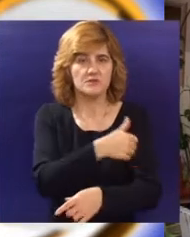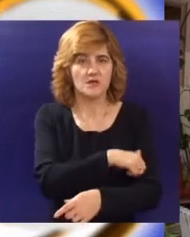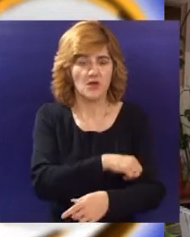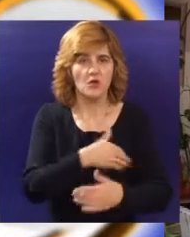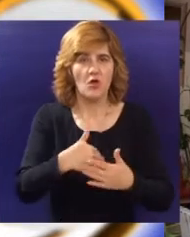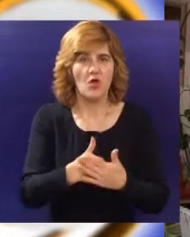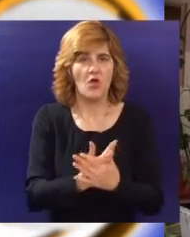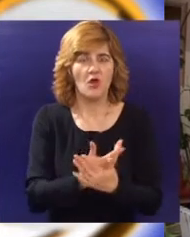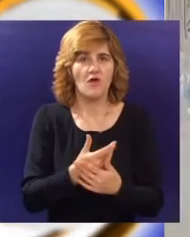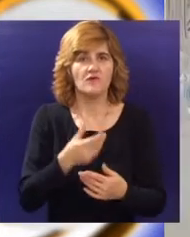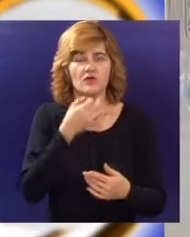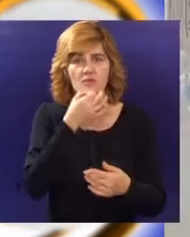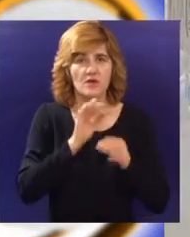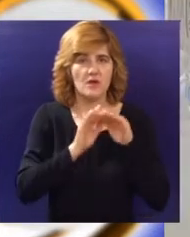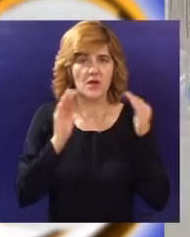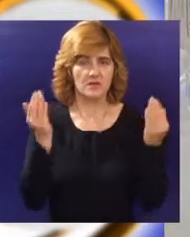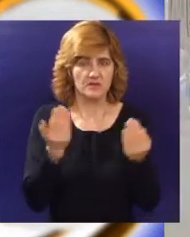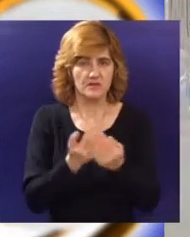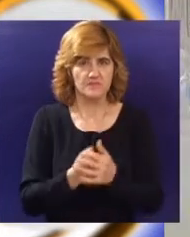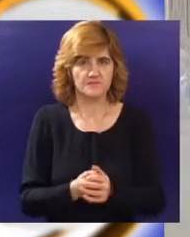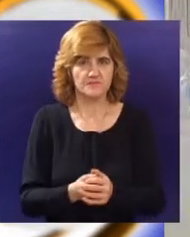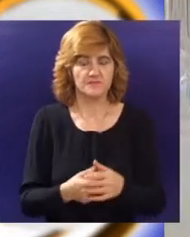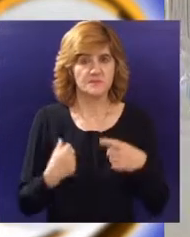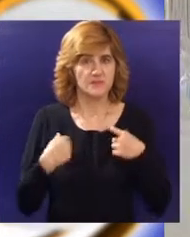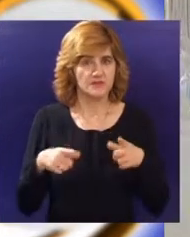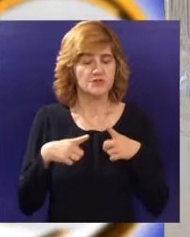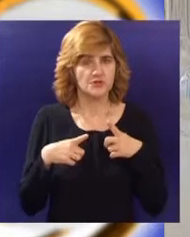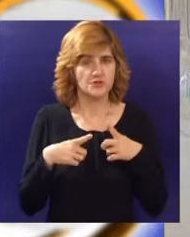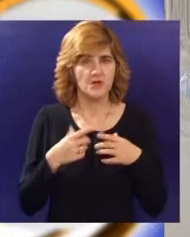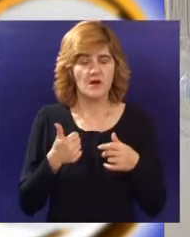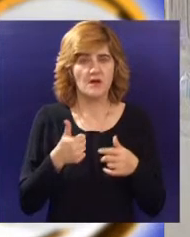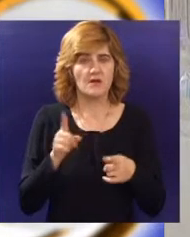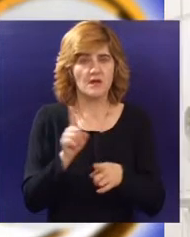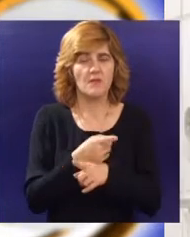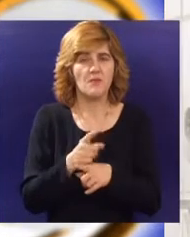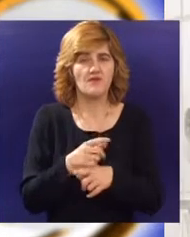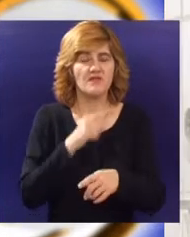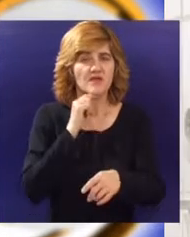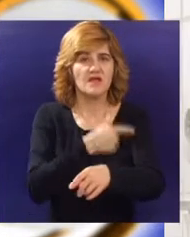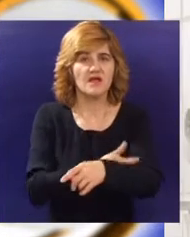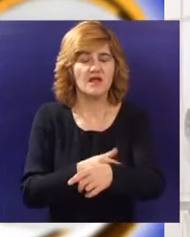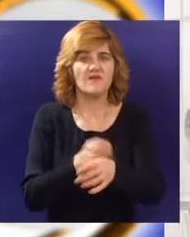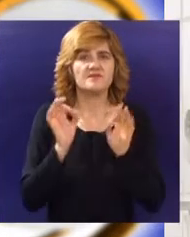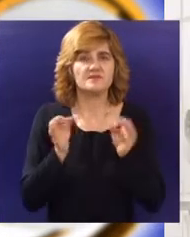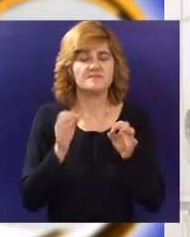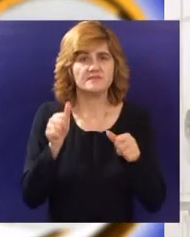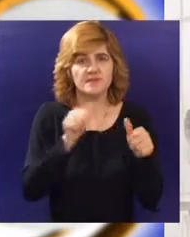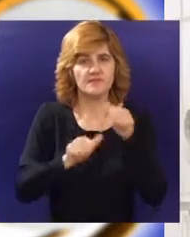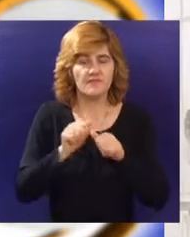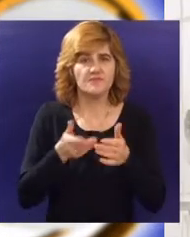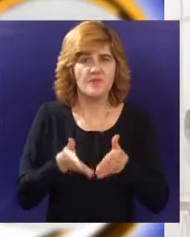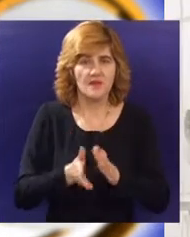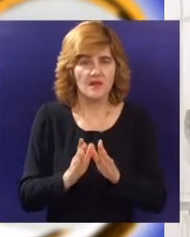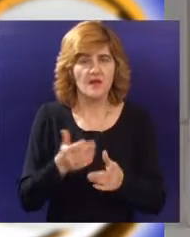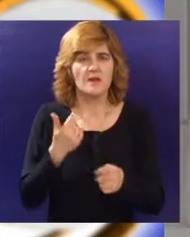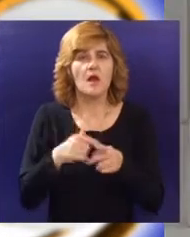novu reanimaciju. Uskoro se očekuje i akreditacija kabineta za genetiku na čelu sa doktorkom Jasminom Durković koji će se baviti